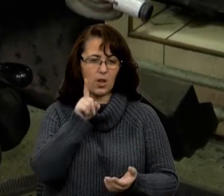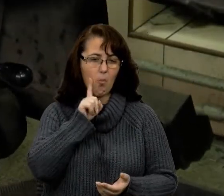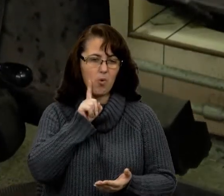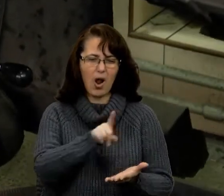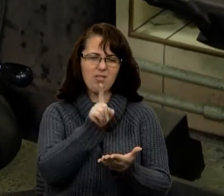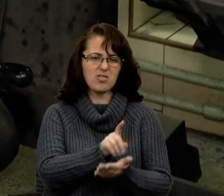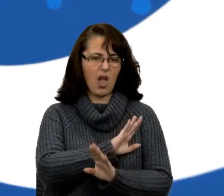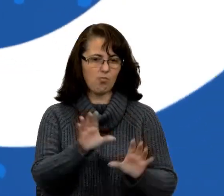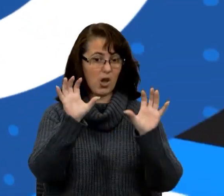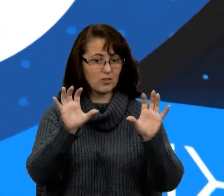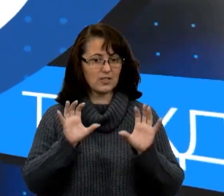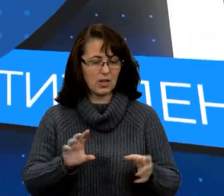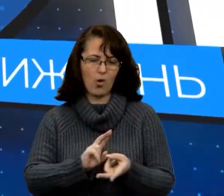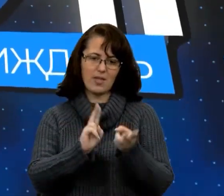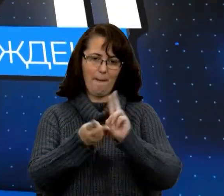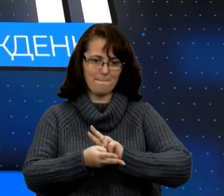міняти літні шини на зимові.